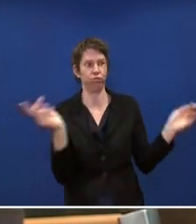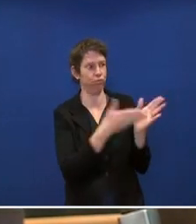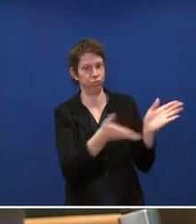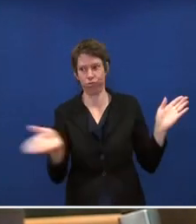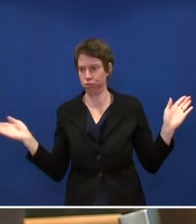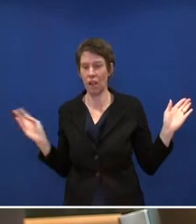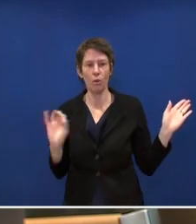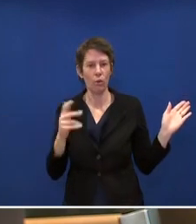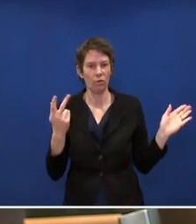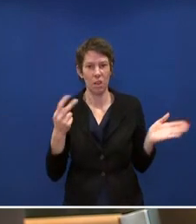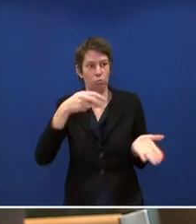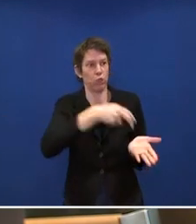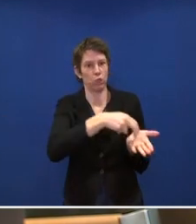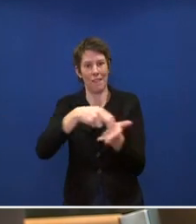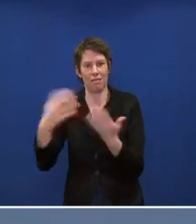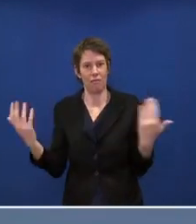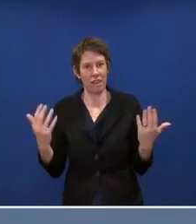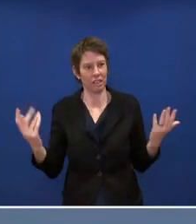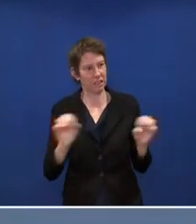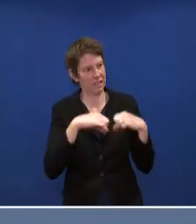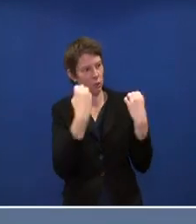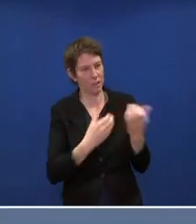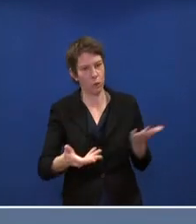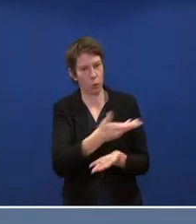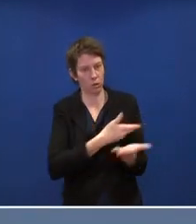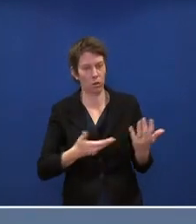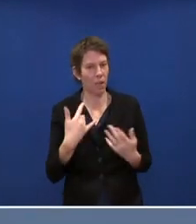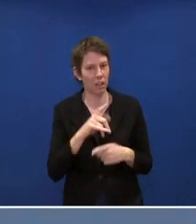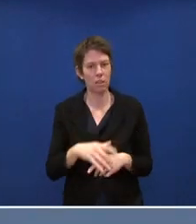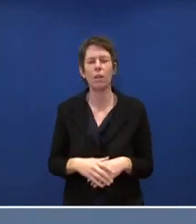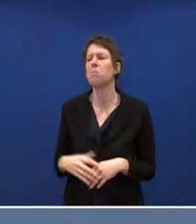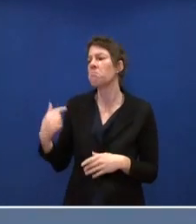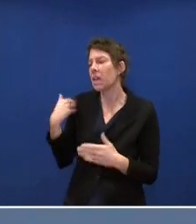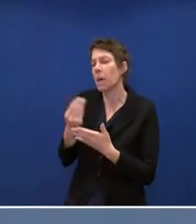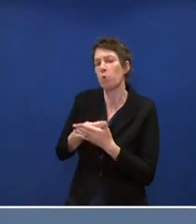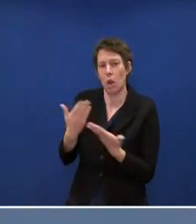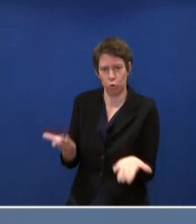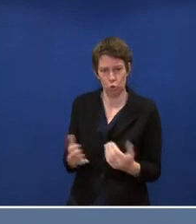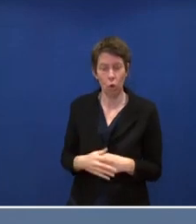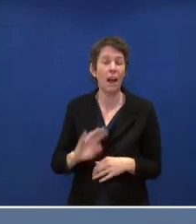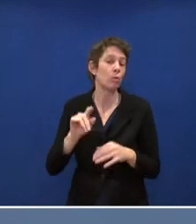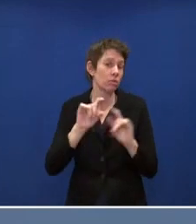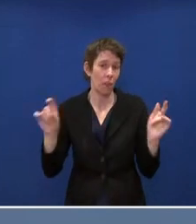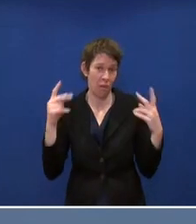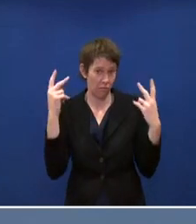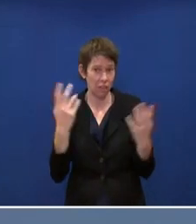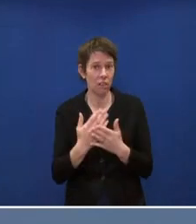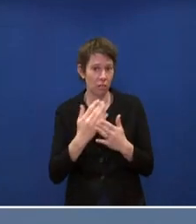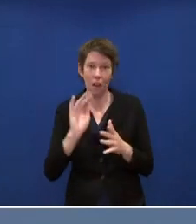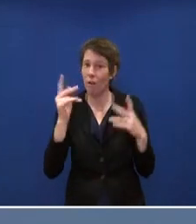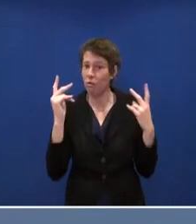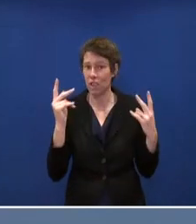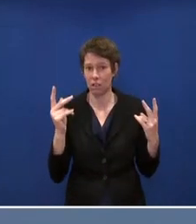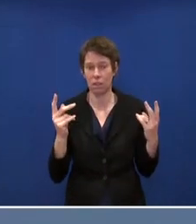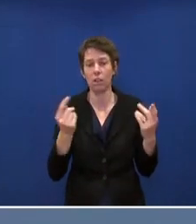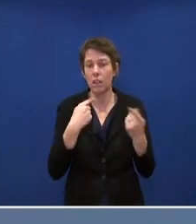eher nach einer Bestandsaufnahme. Also es ist so, wie ich es Ihnen beschrieben habe. Es ist eben ein wichtiges Thema. Also ist es da auch wichtig, im